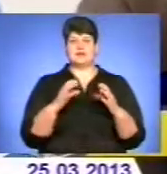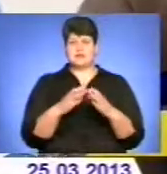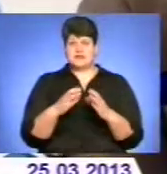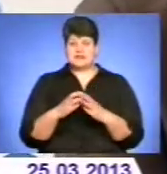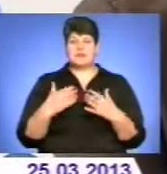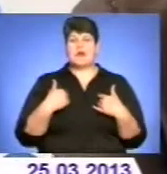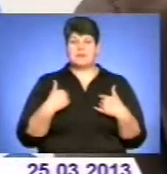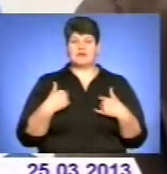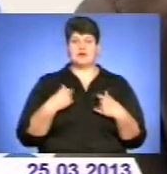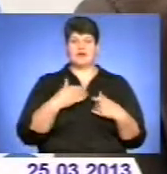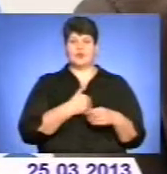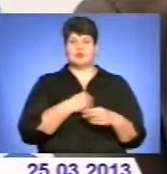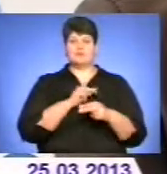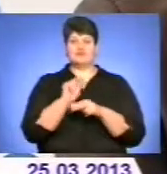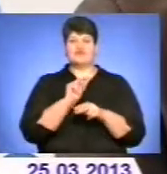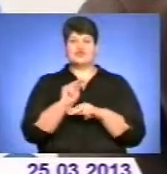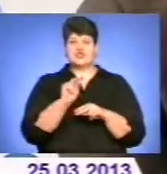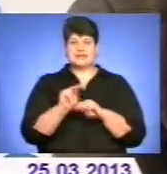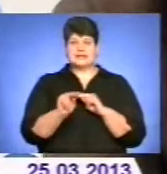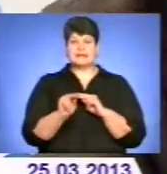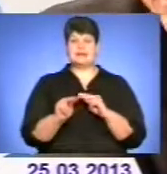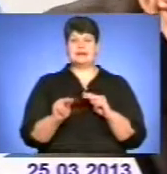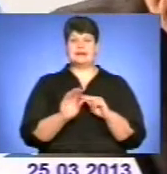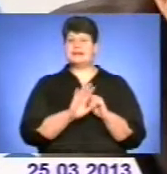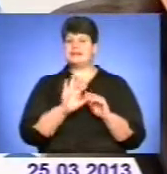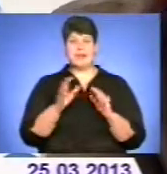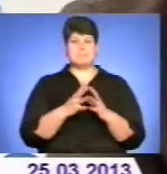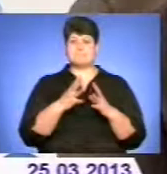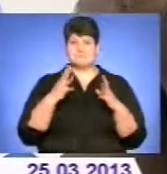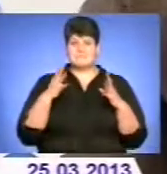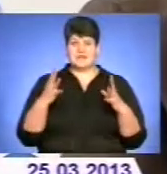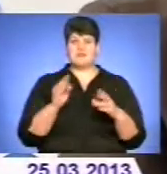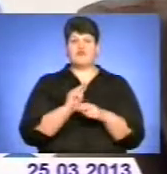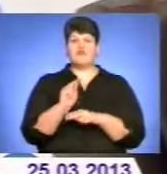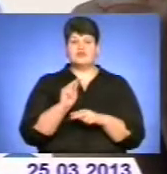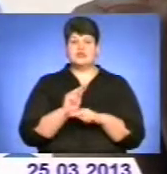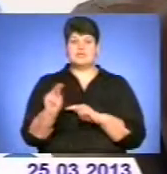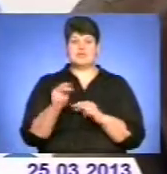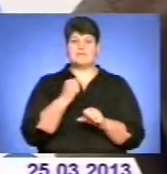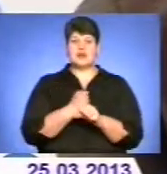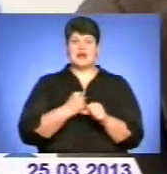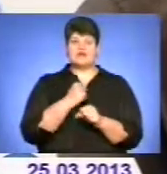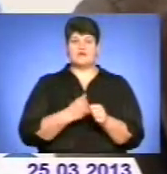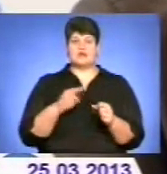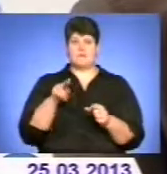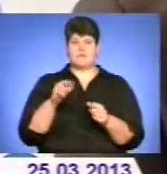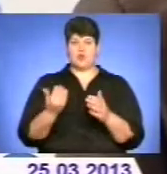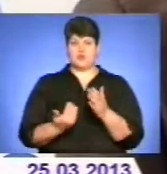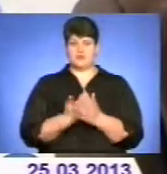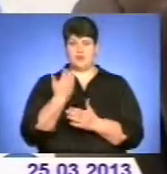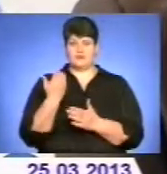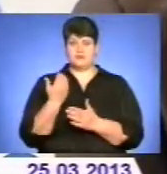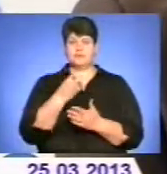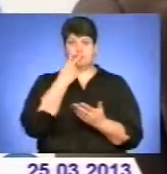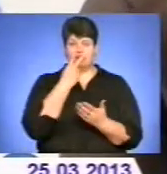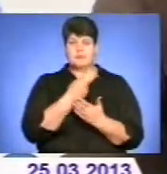вчити теперішню, як виявили, вже не більшість, але вчити працювати по-новому. Адже, ви